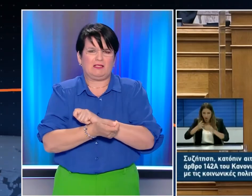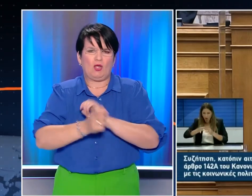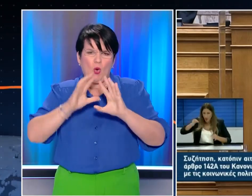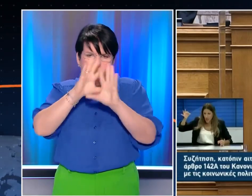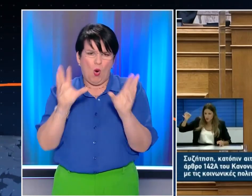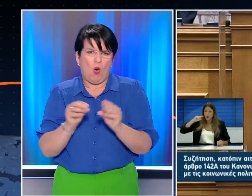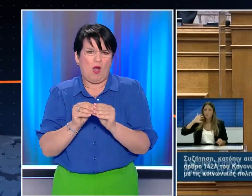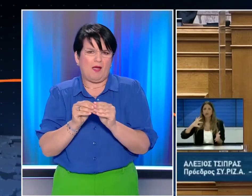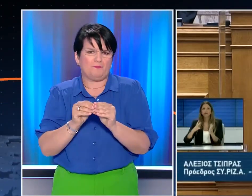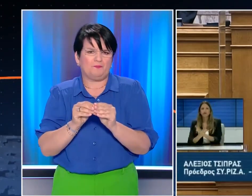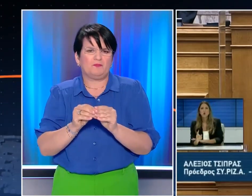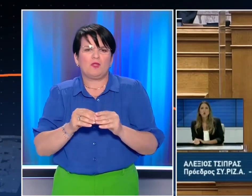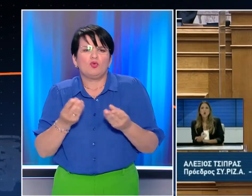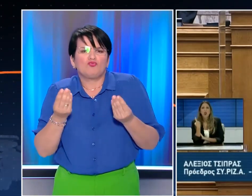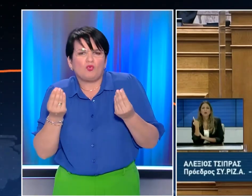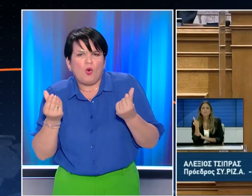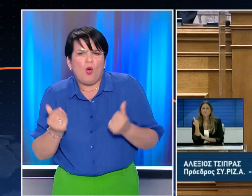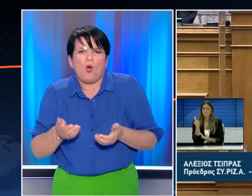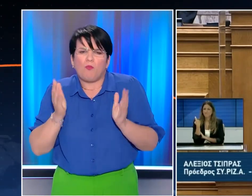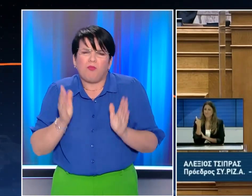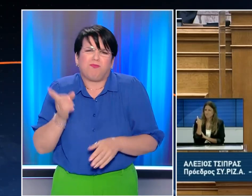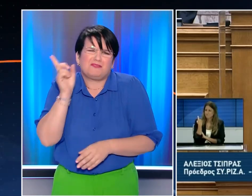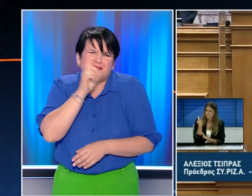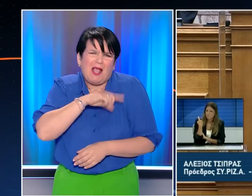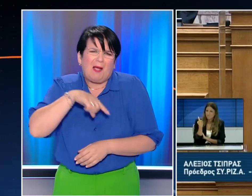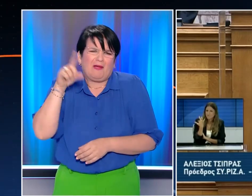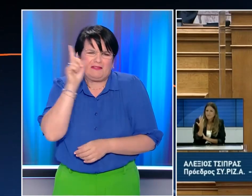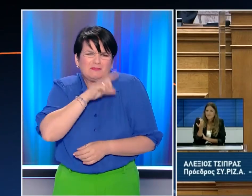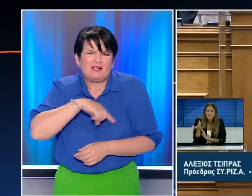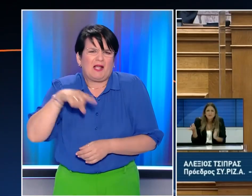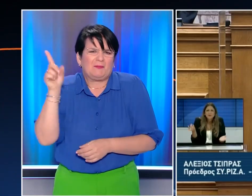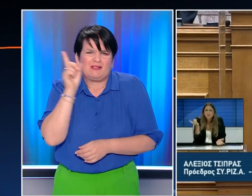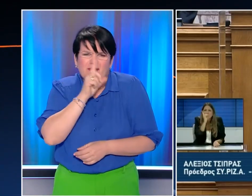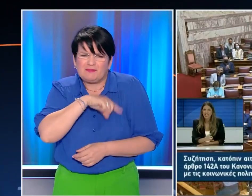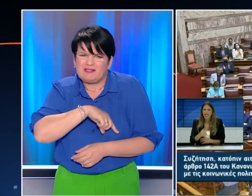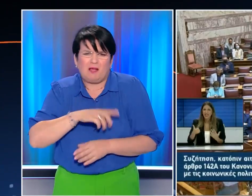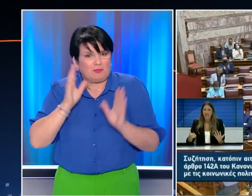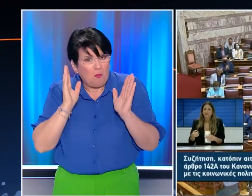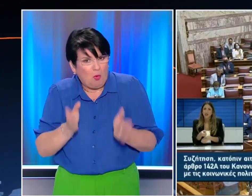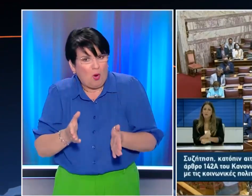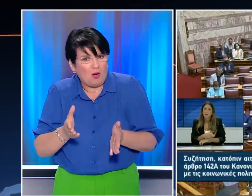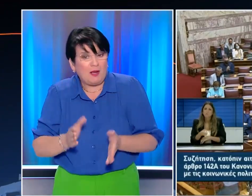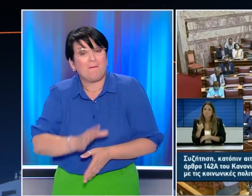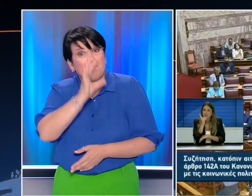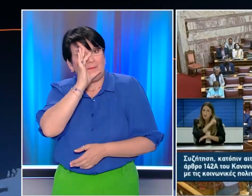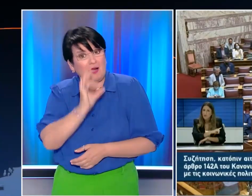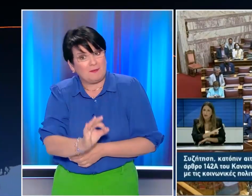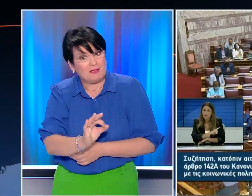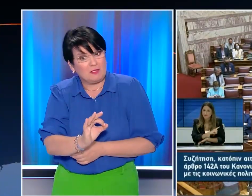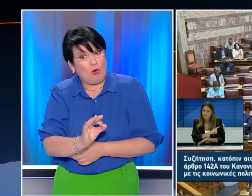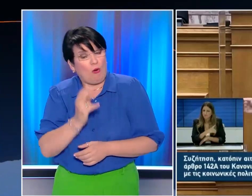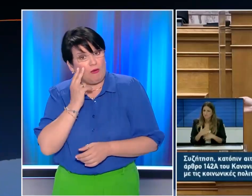εμπροκειμένο Και το πώς μπορεί να πει τόσα μα τόσα πολλά ψέματα Και είναι η